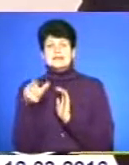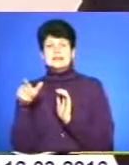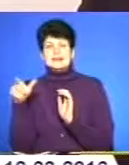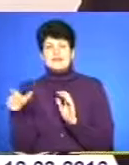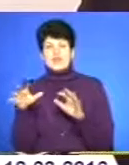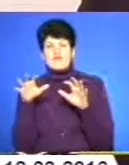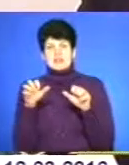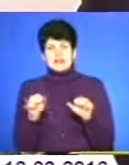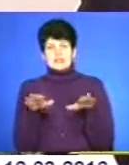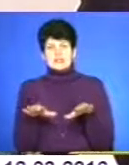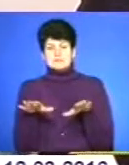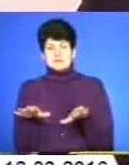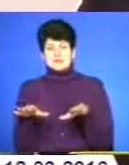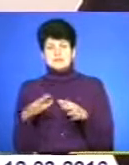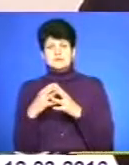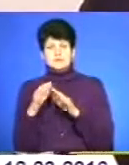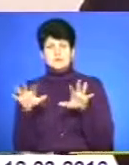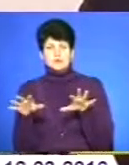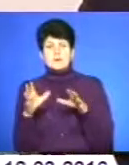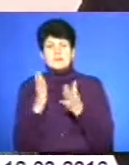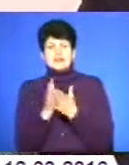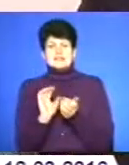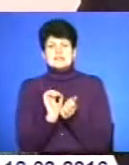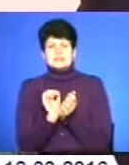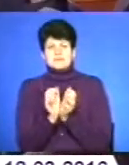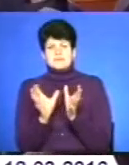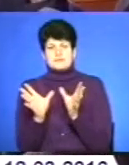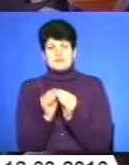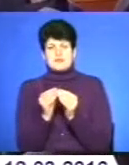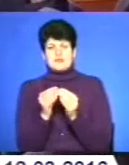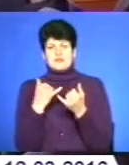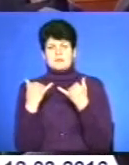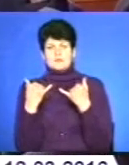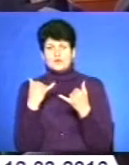голови районних адміністрацій, все-таки, як то кажуть, мали спільний контакт і щоб робота була спільна.